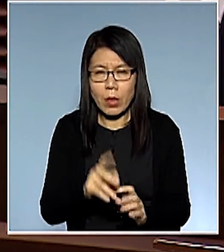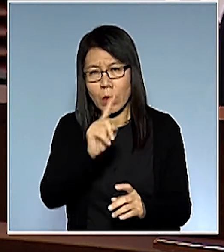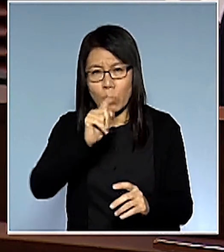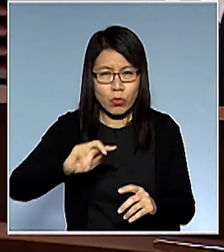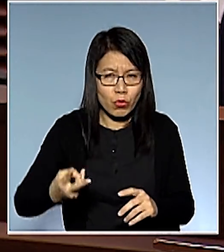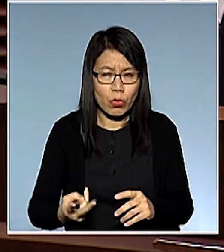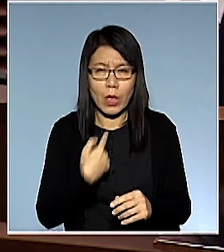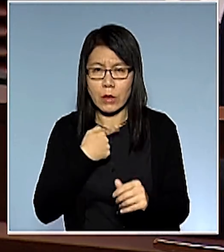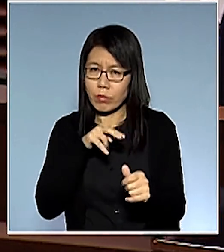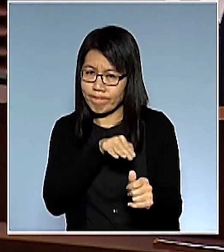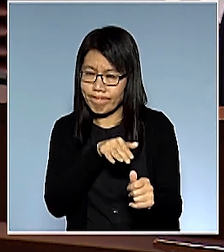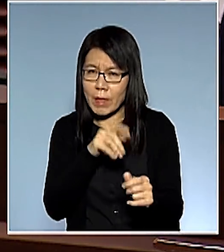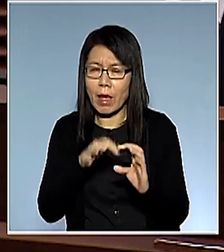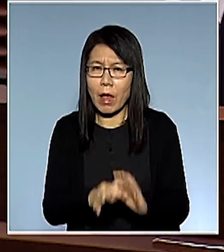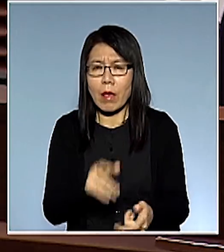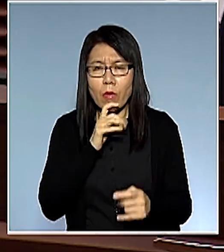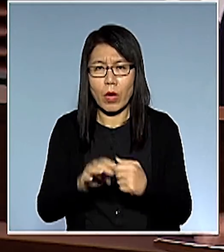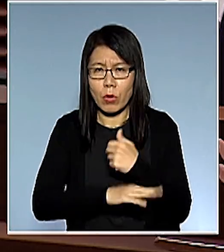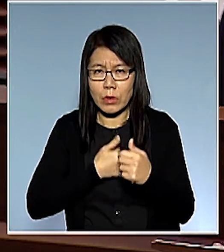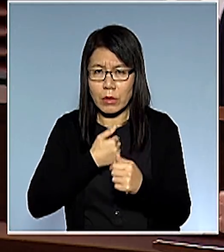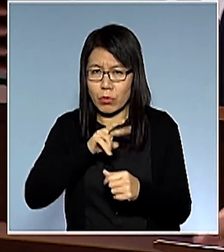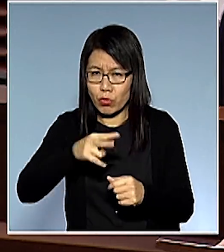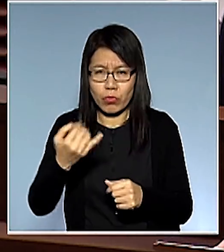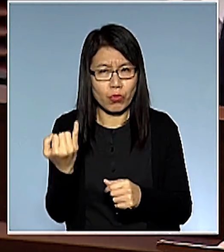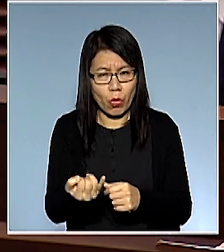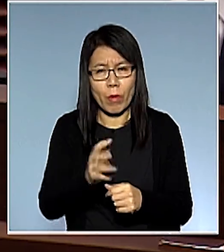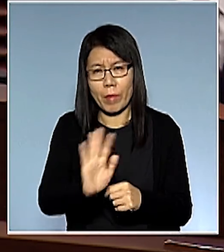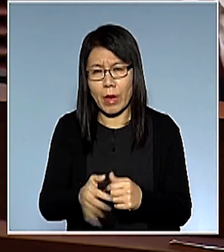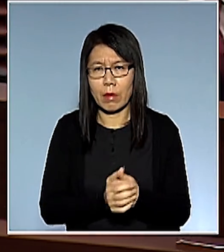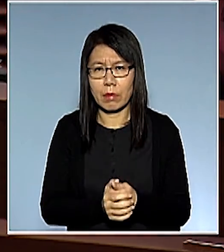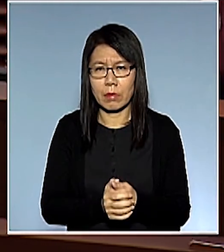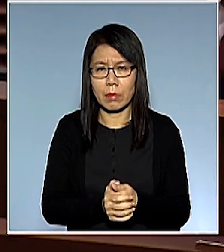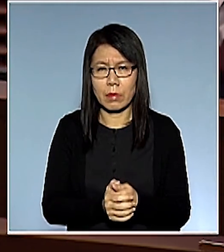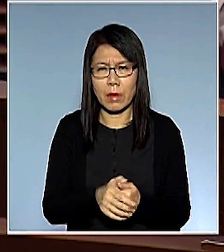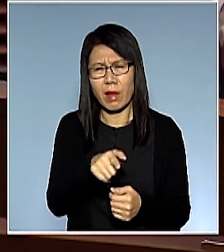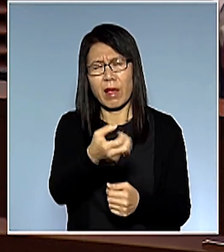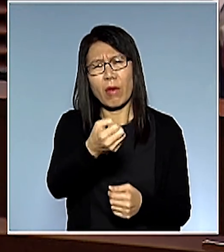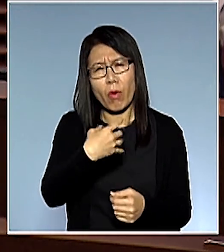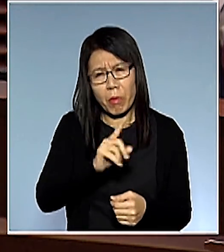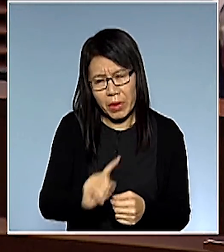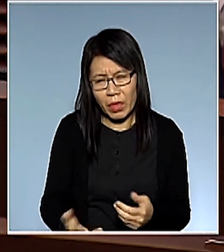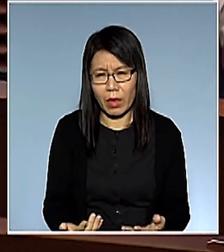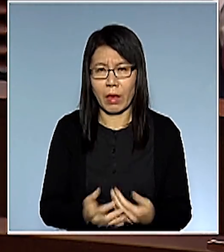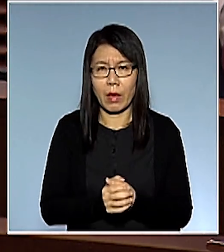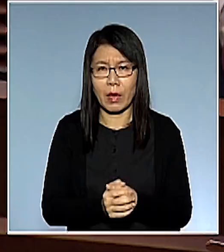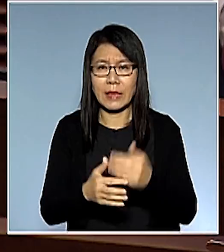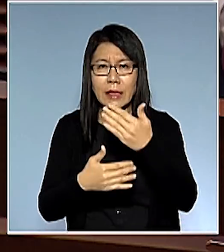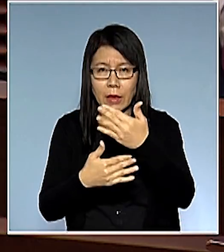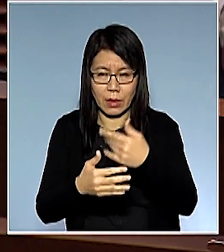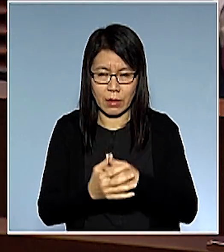制所有律師不要有什麼出錯大哥你們講了什麼日期而已